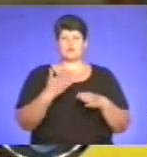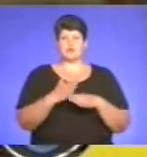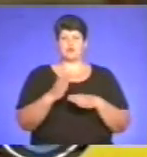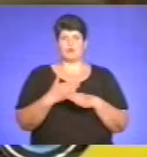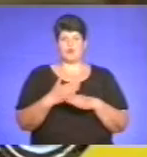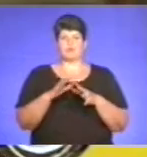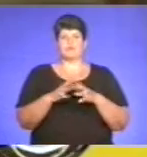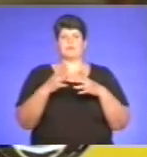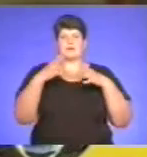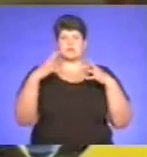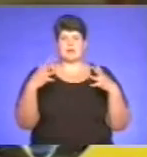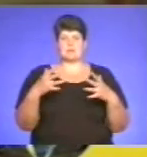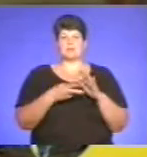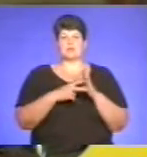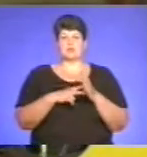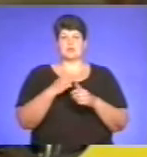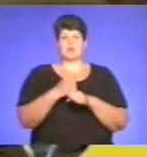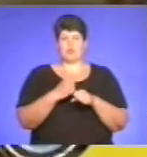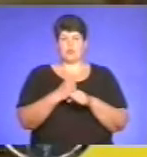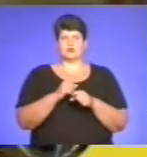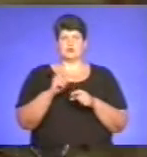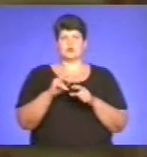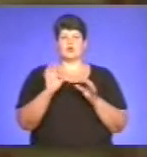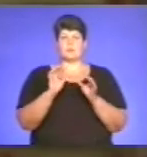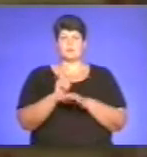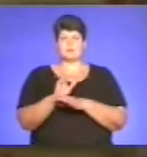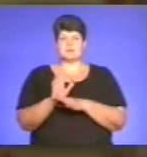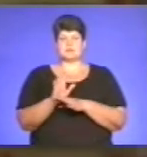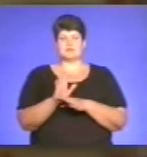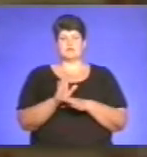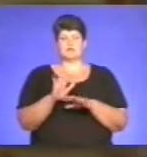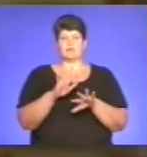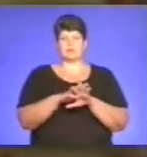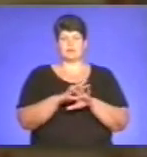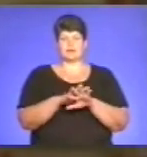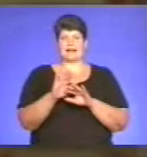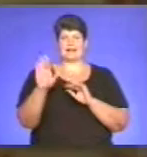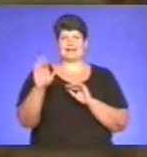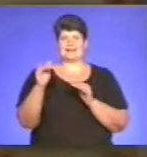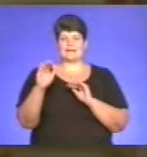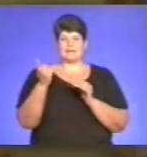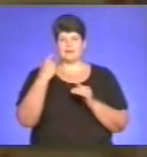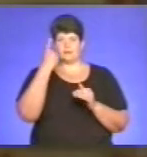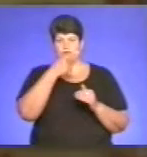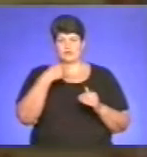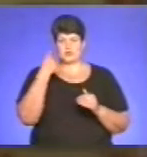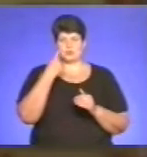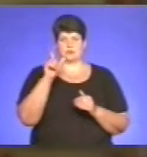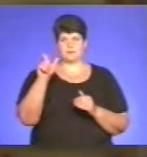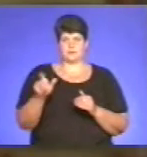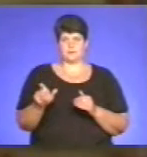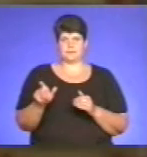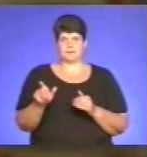планомірна робота щодо дедоларізації кредитних портфелів банків, зокрема кредитних портфелів фізичних осіб банків.